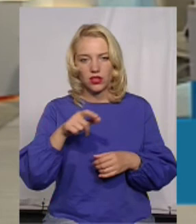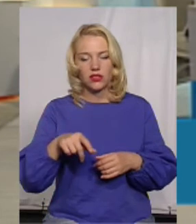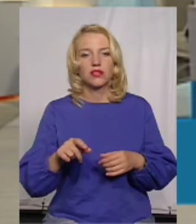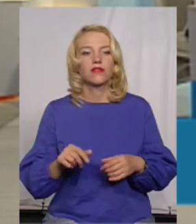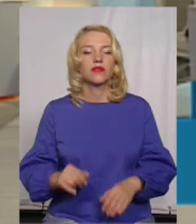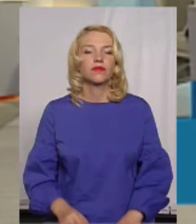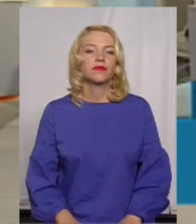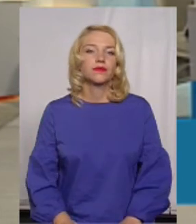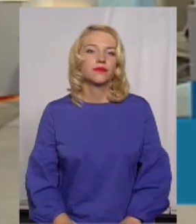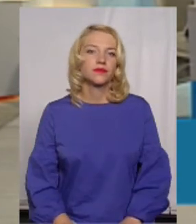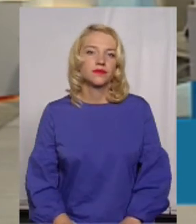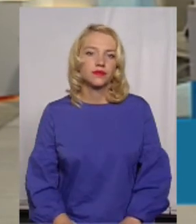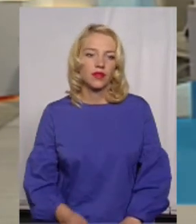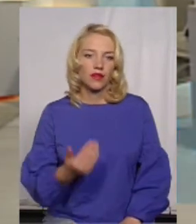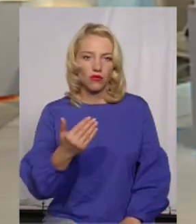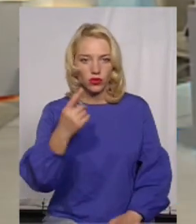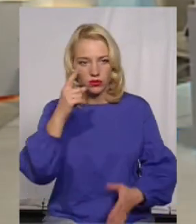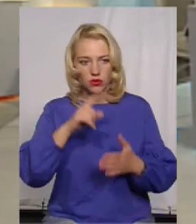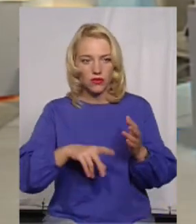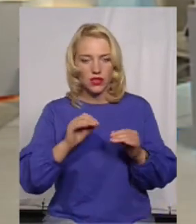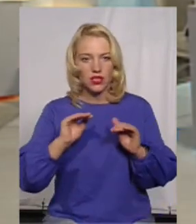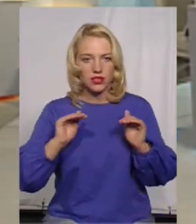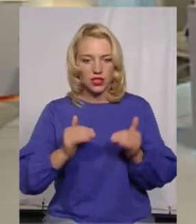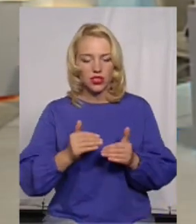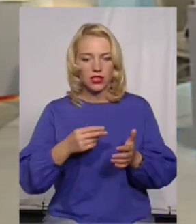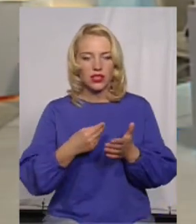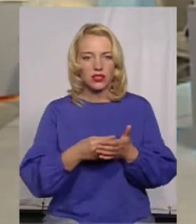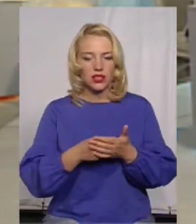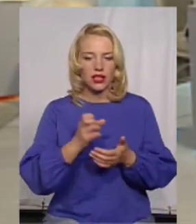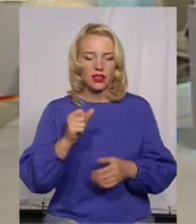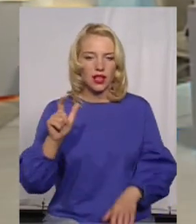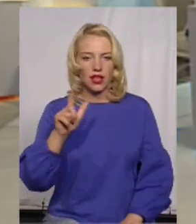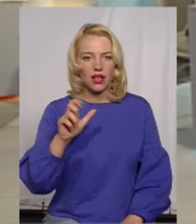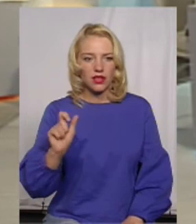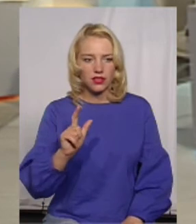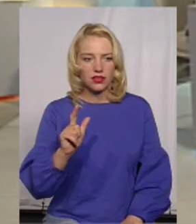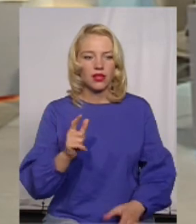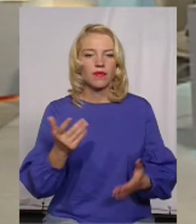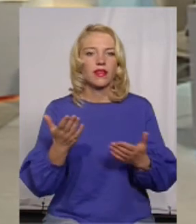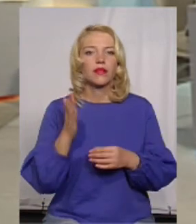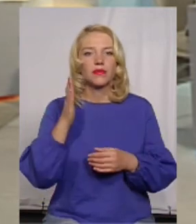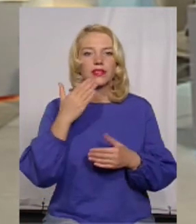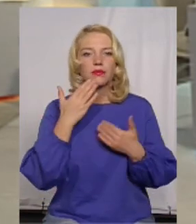вони сподіваються на зниження ціни на блакитне паливо. Які перспективи?